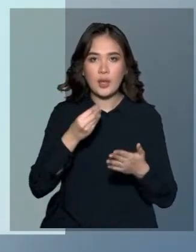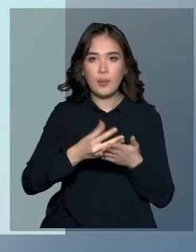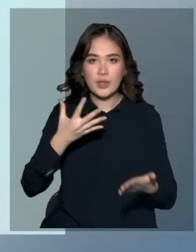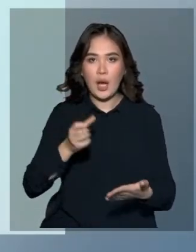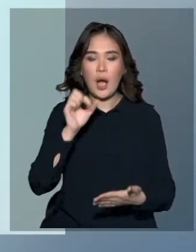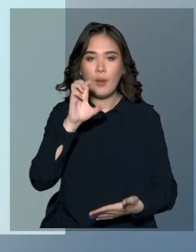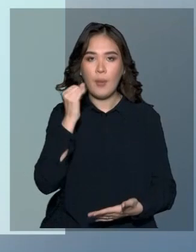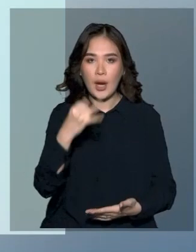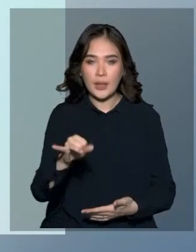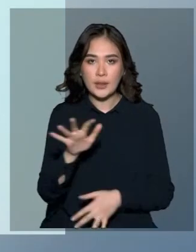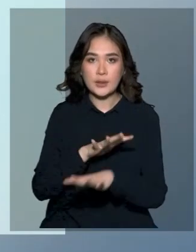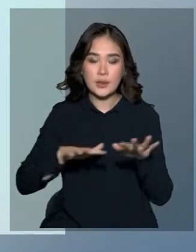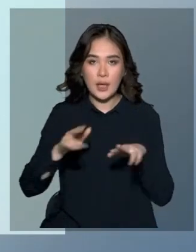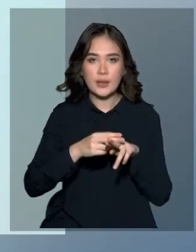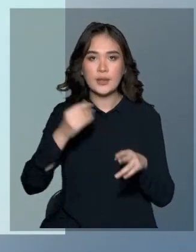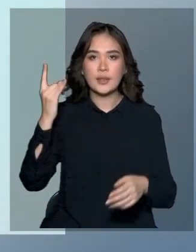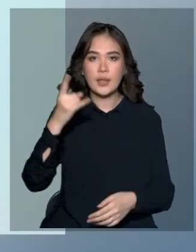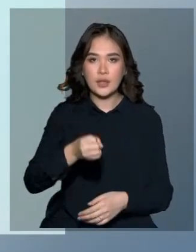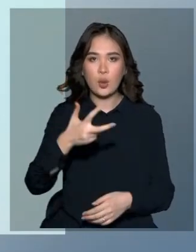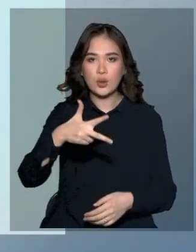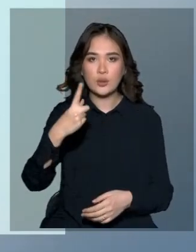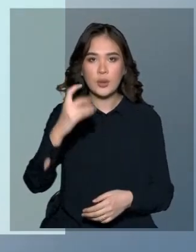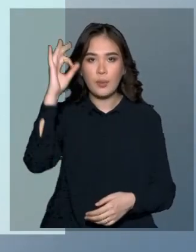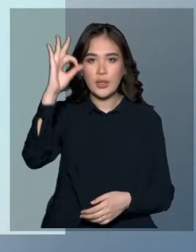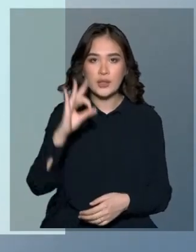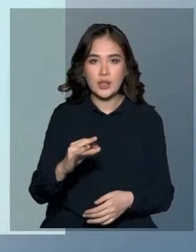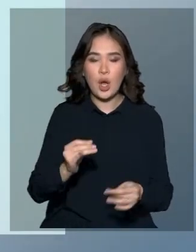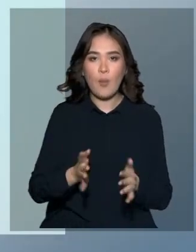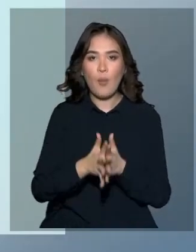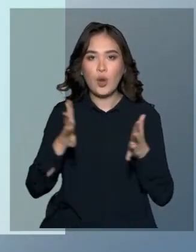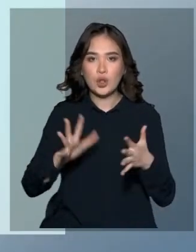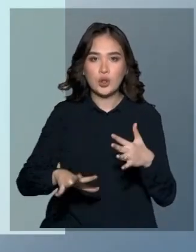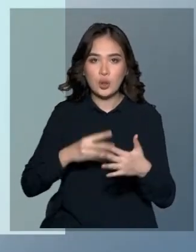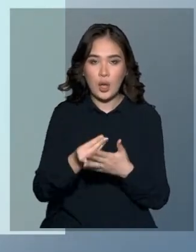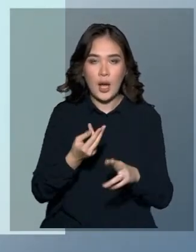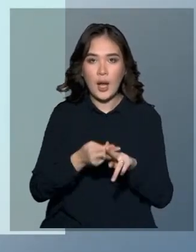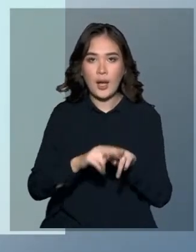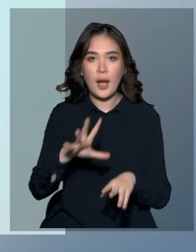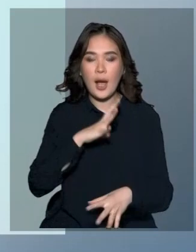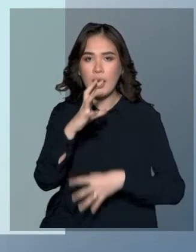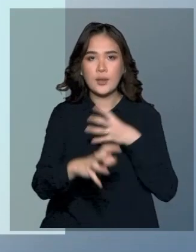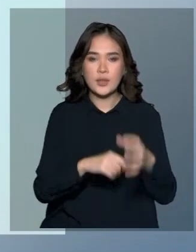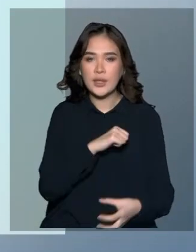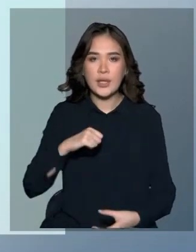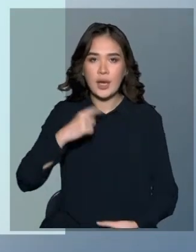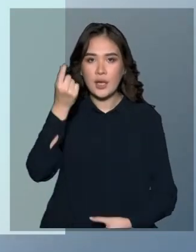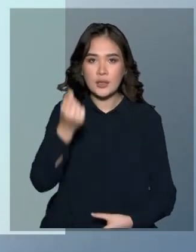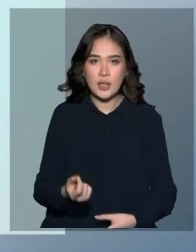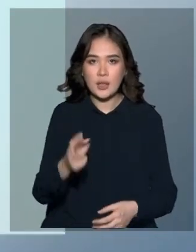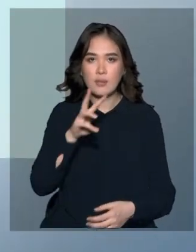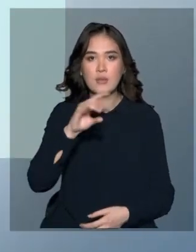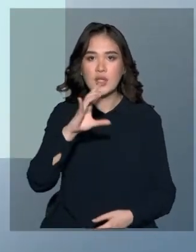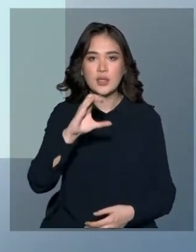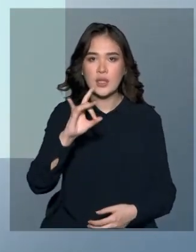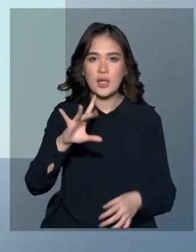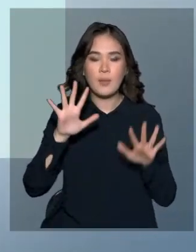Ал Абай жұрты таксиғе бұрынғыдан 31% артық төлуге мәжбір болып та. Ал әлемде ең арызан такси Мұсырда.